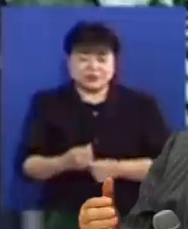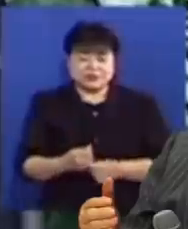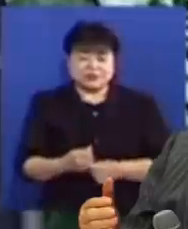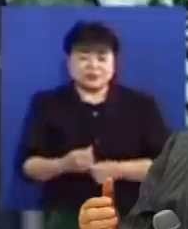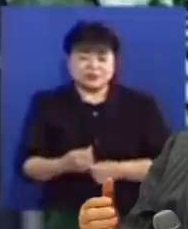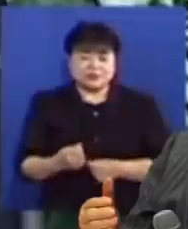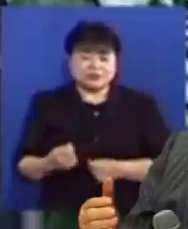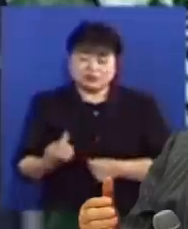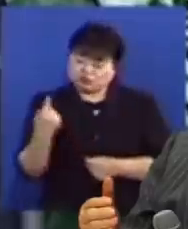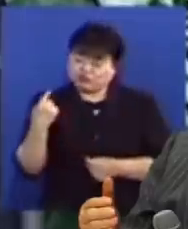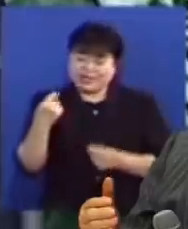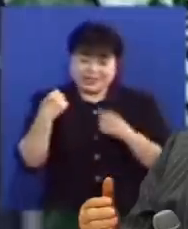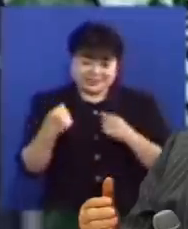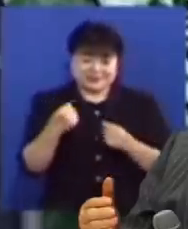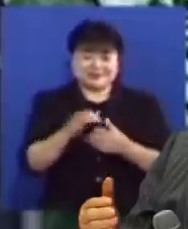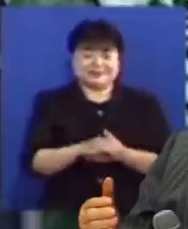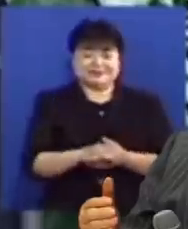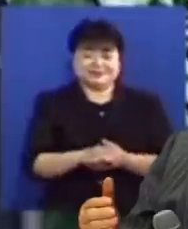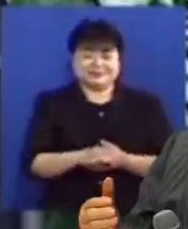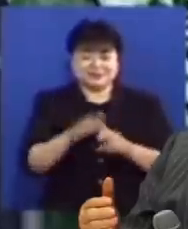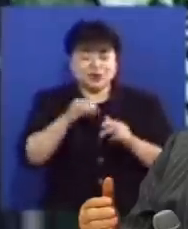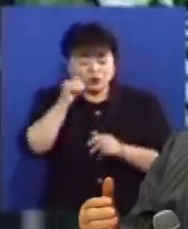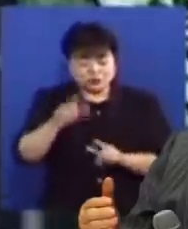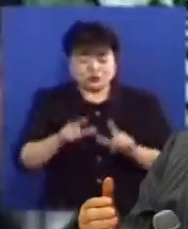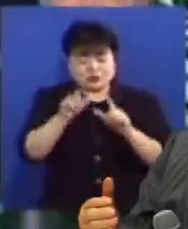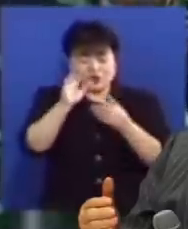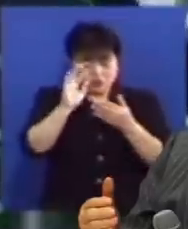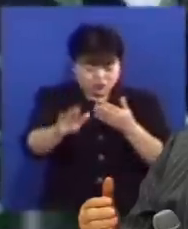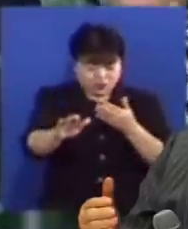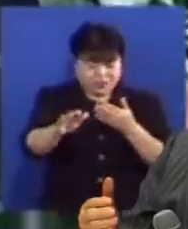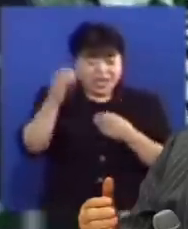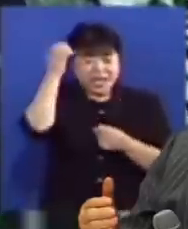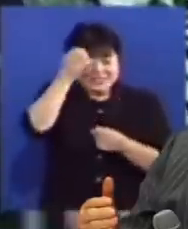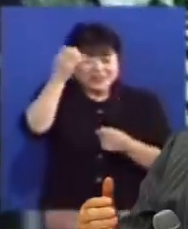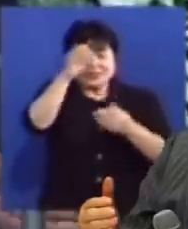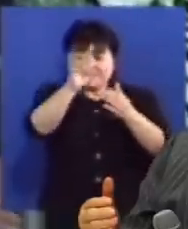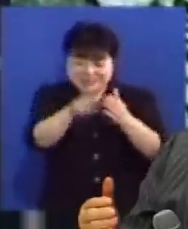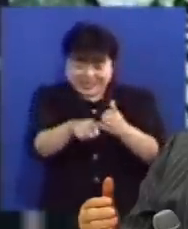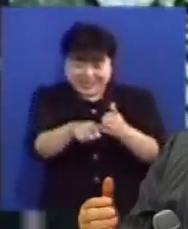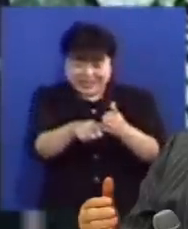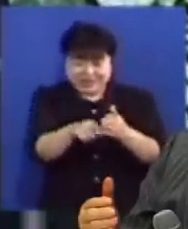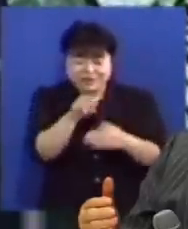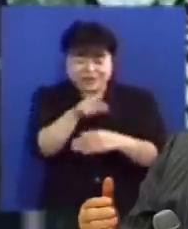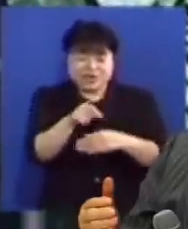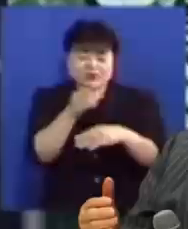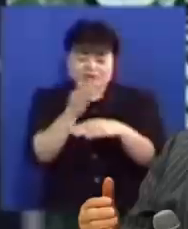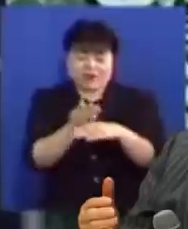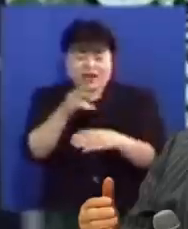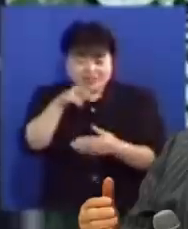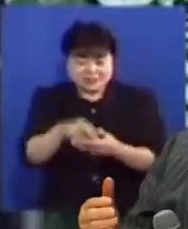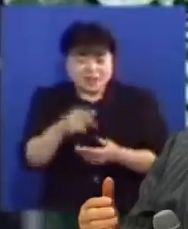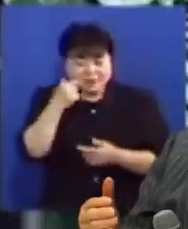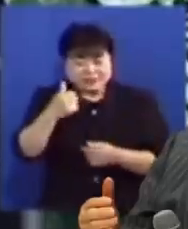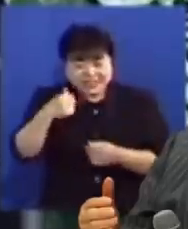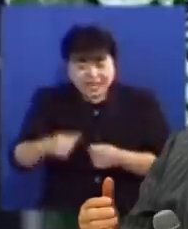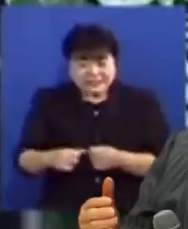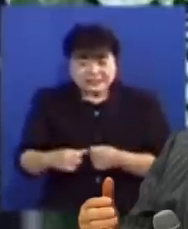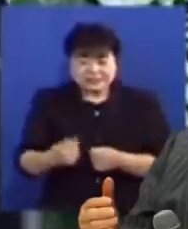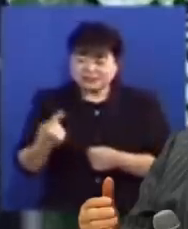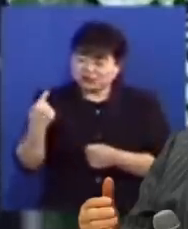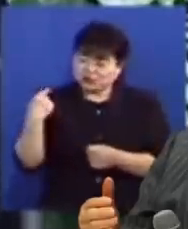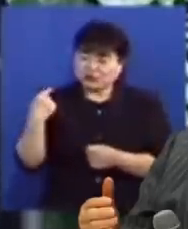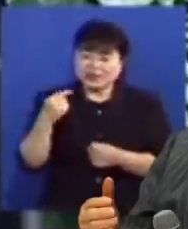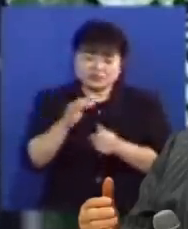백그라운드에서 일을 하셨습니다 이제 오순절 이후에는 지금은 성령이 우리 가운데 와서 역사하고 아버지와 아들은 성령